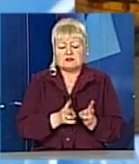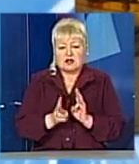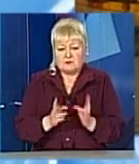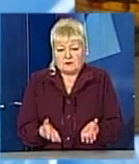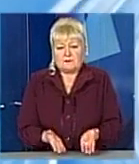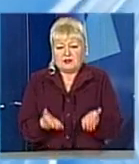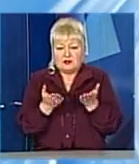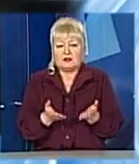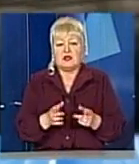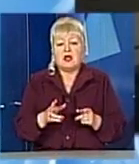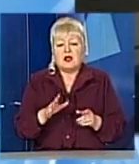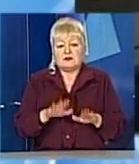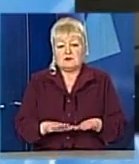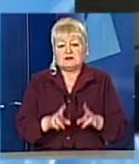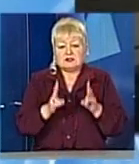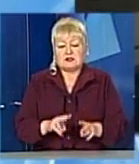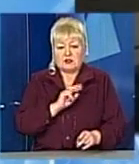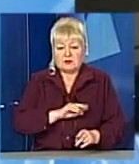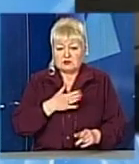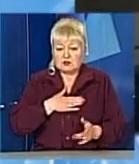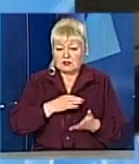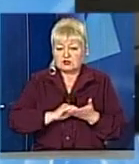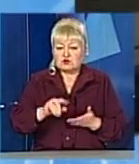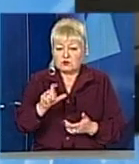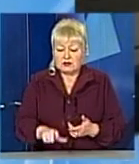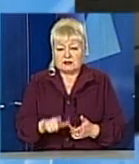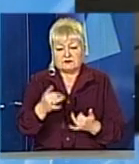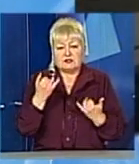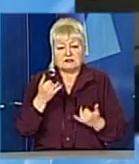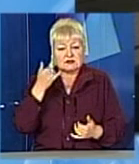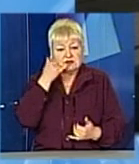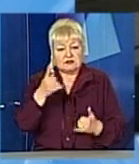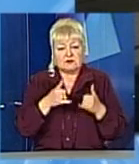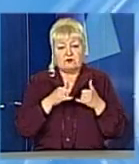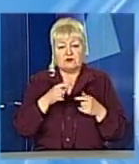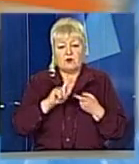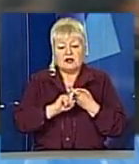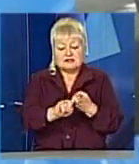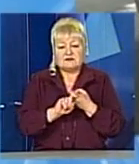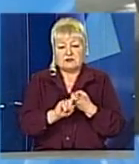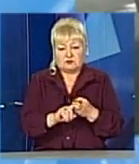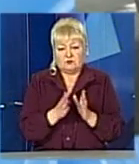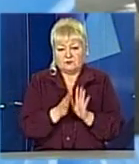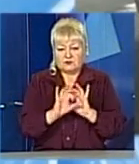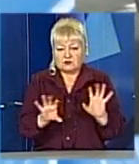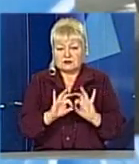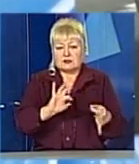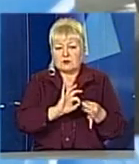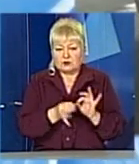На місці трагедії працює наш журналіст Ольга Тимуляк. Вона на телефонному зв'язку зі студією. Олю, розкажи подробиці.